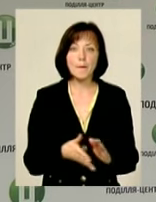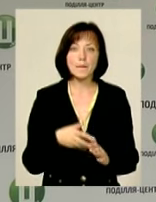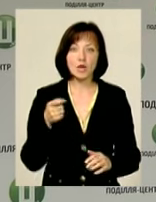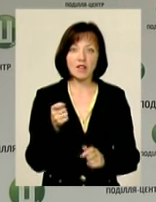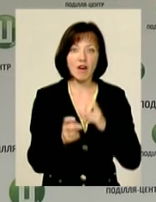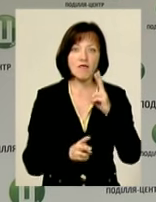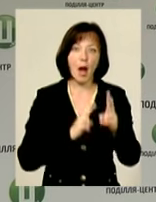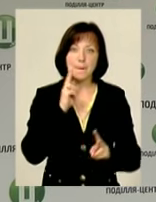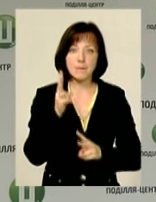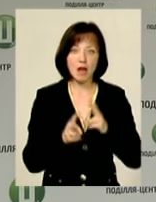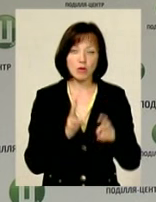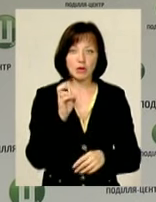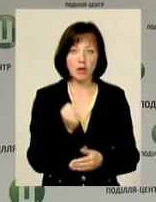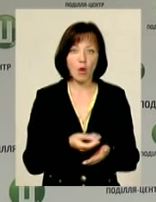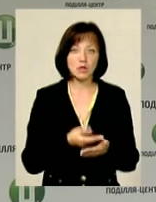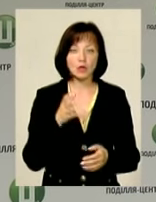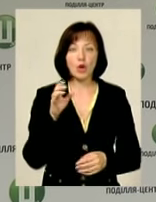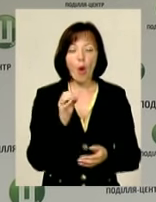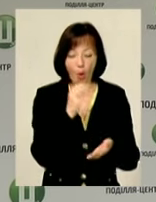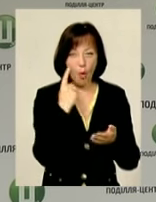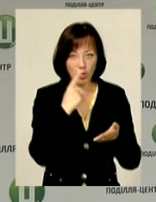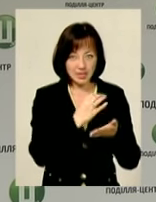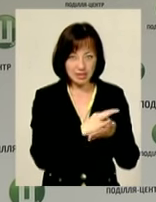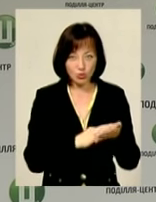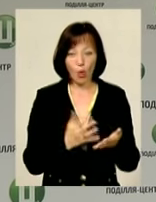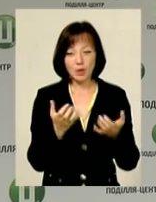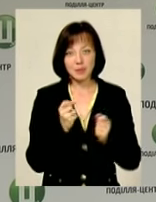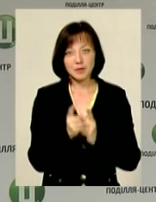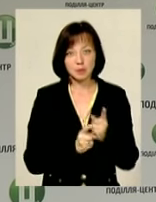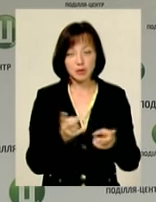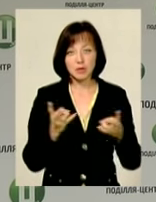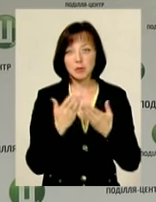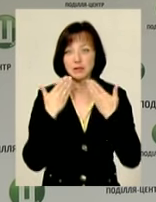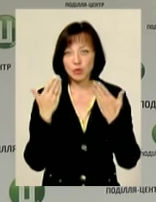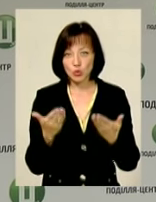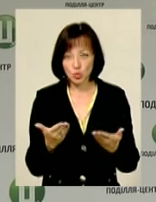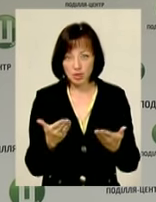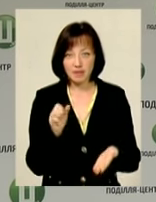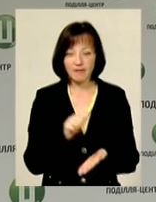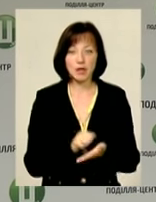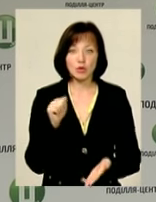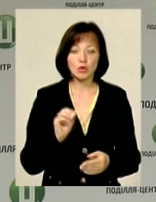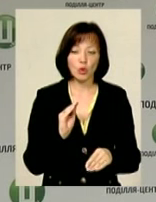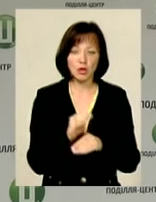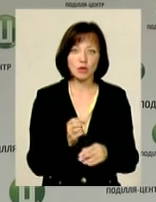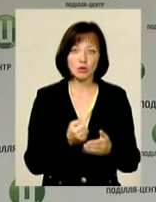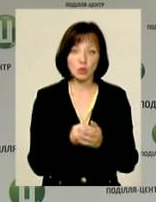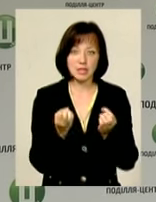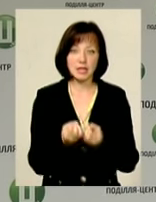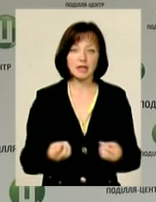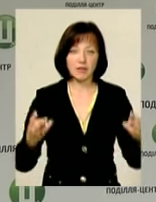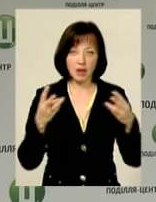апеляцію на оцінку і отримав певні зміни, потрібно звернутися і видрукувати додаток до